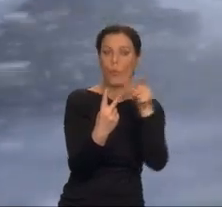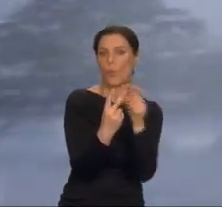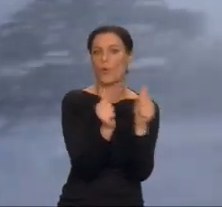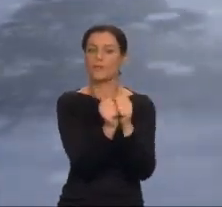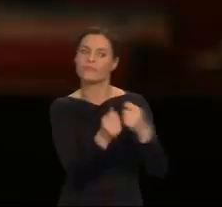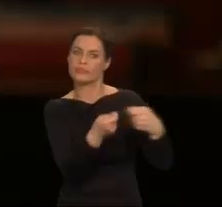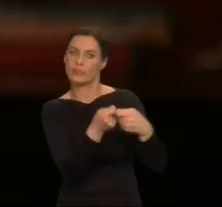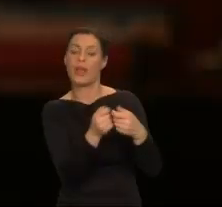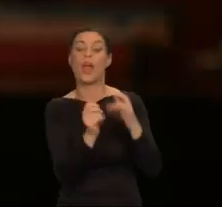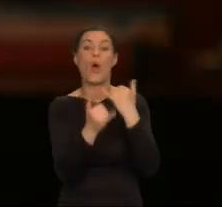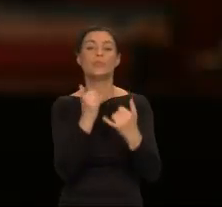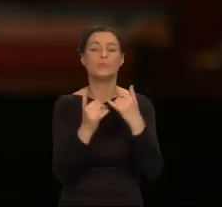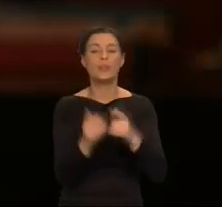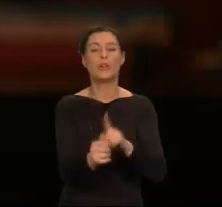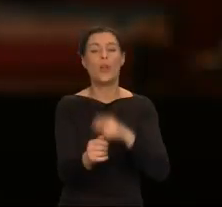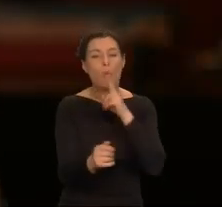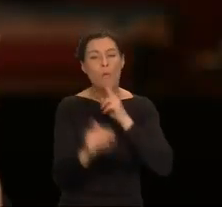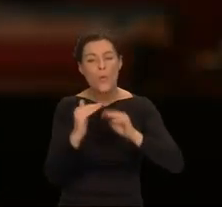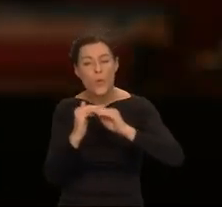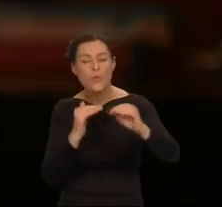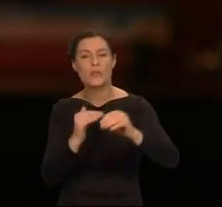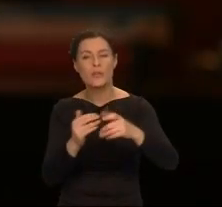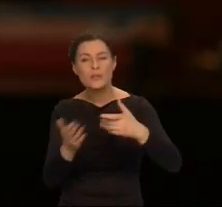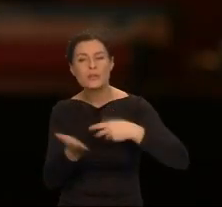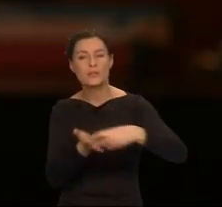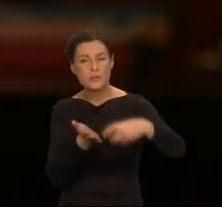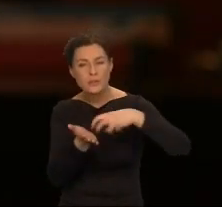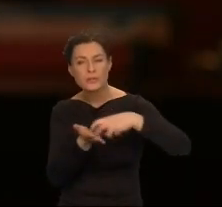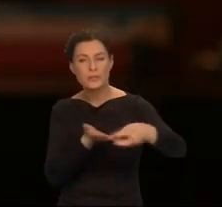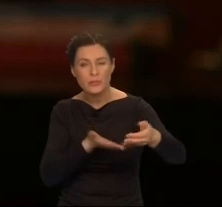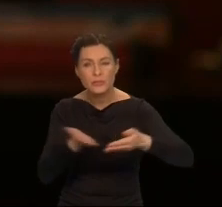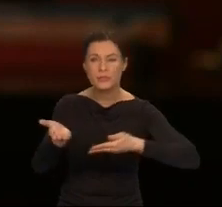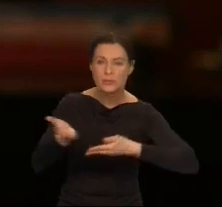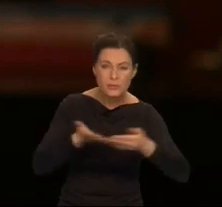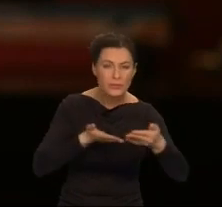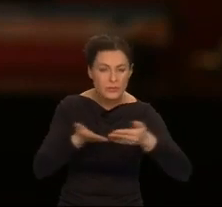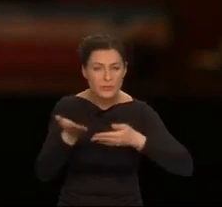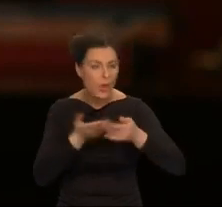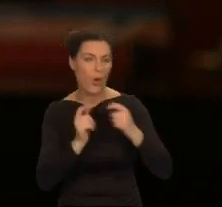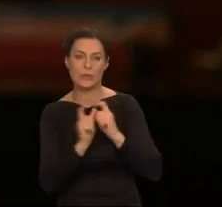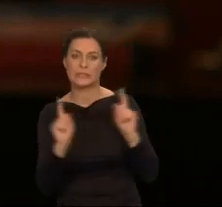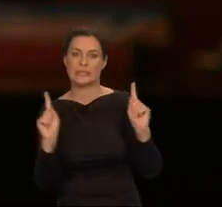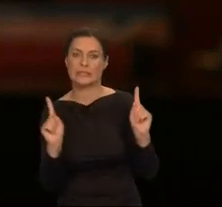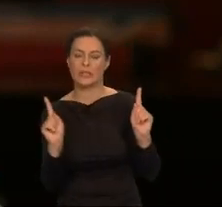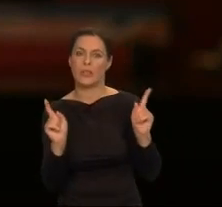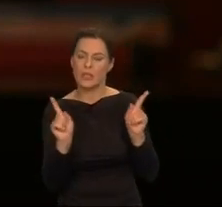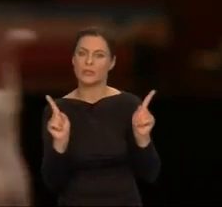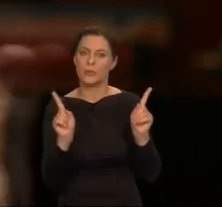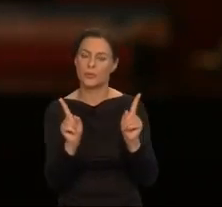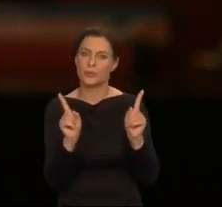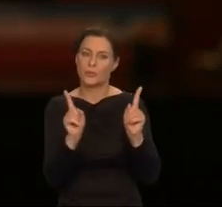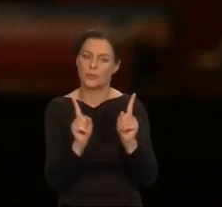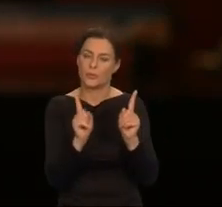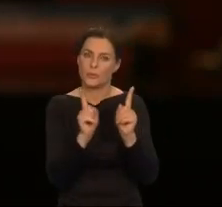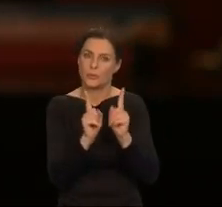Podczas długiej wędrówki po lodzie pokonują też dystans między sobą, jako przedstawiciele różnych